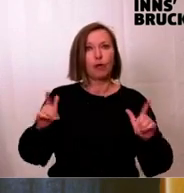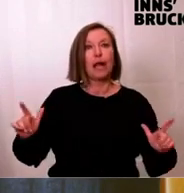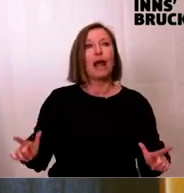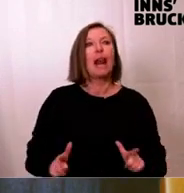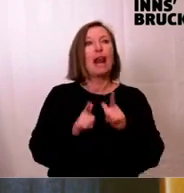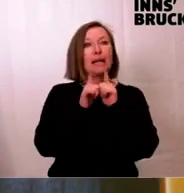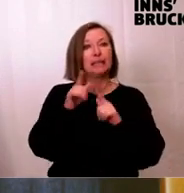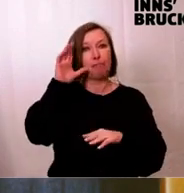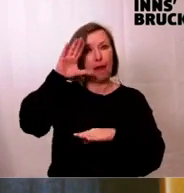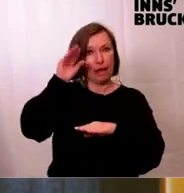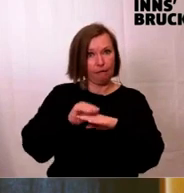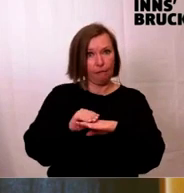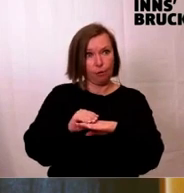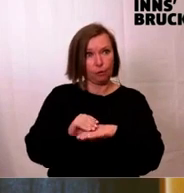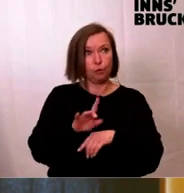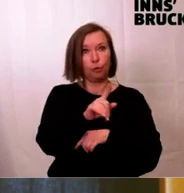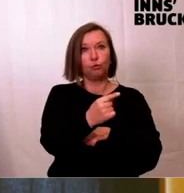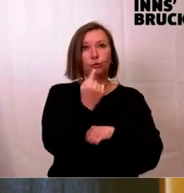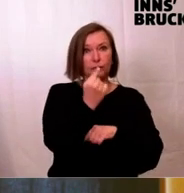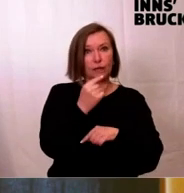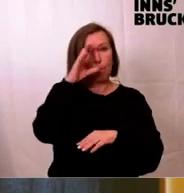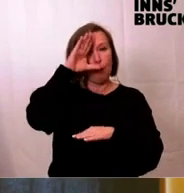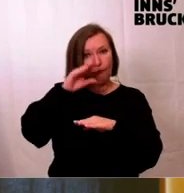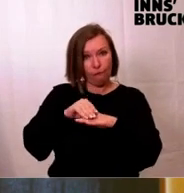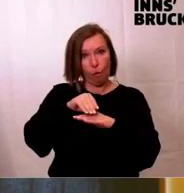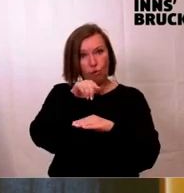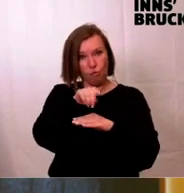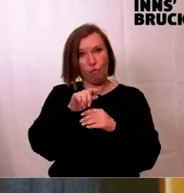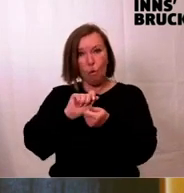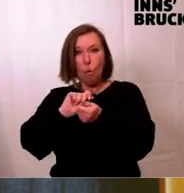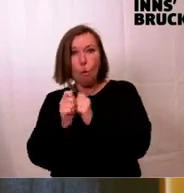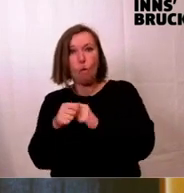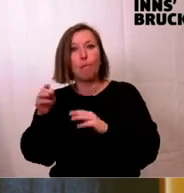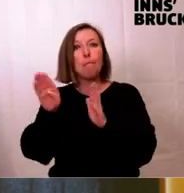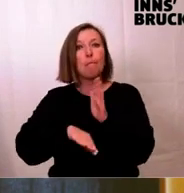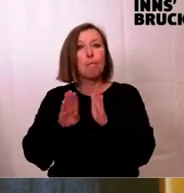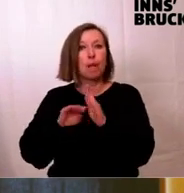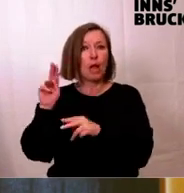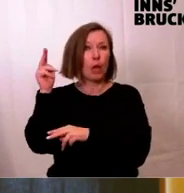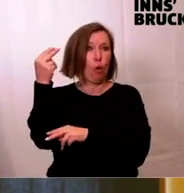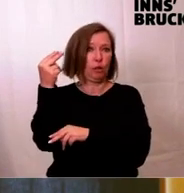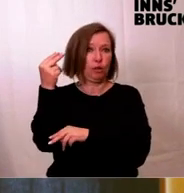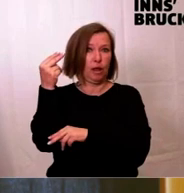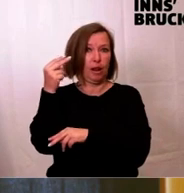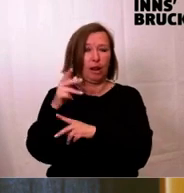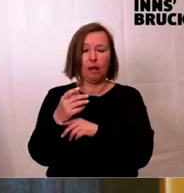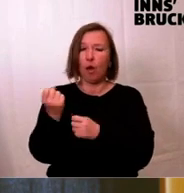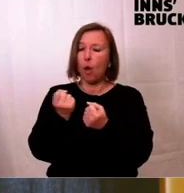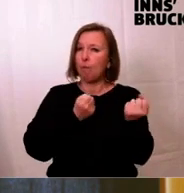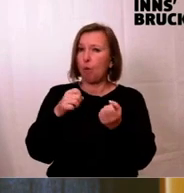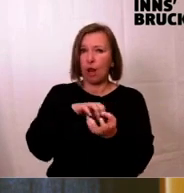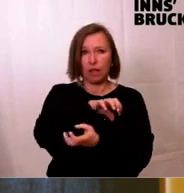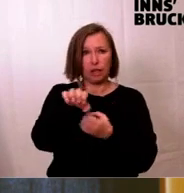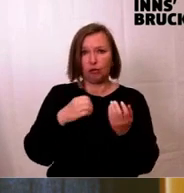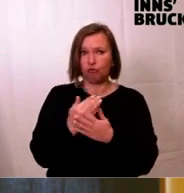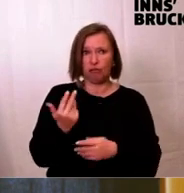eine Wohnung in ein Billighotel umwidmen lassen. Ist auch eine super Sache. Politisches Chaos seit drei Jahren, habe ich bereits gesagt.